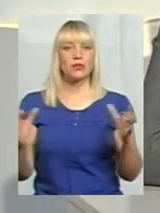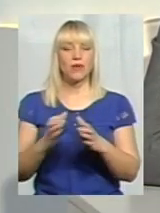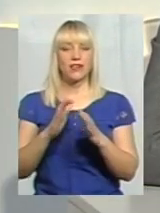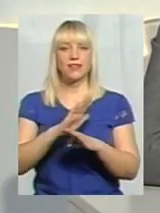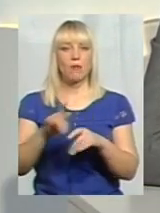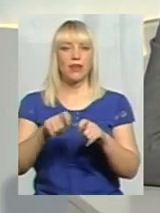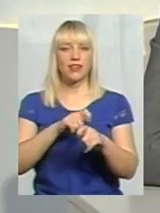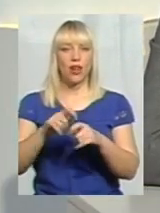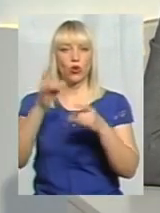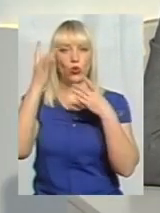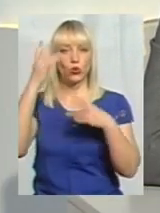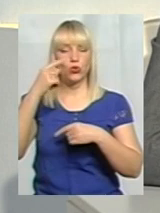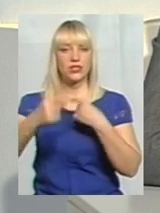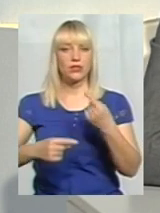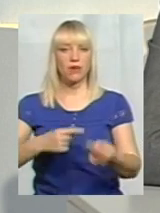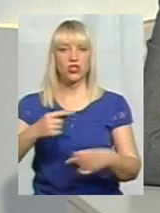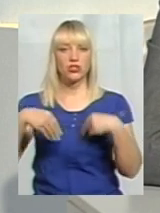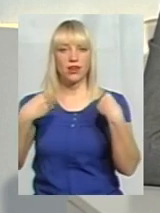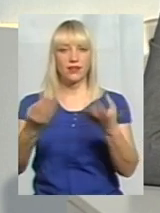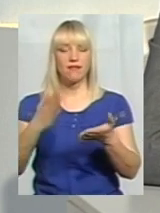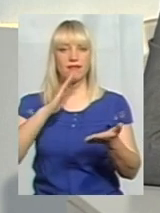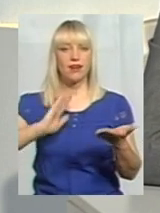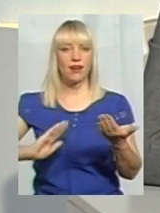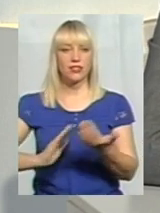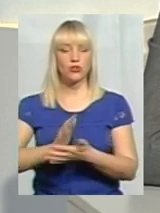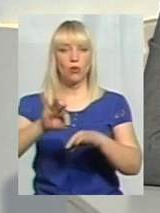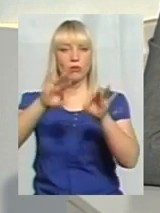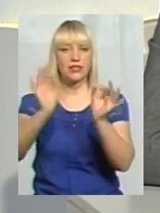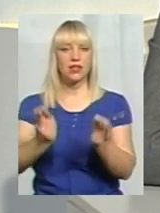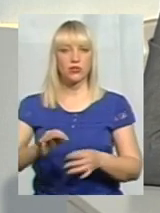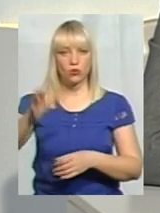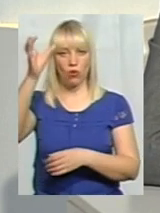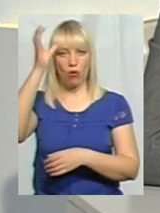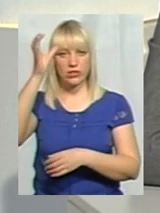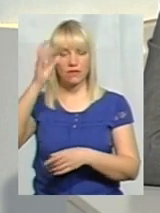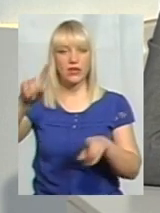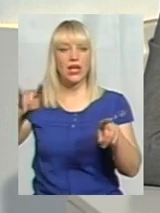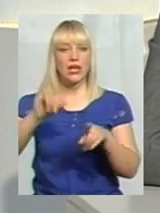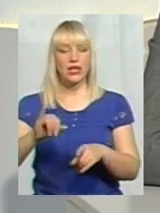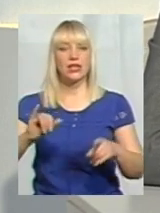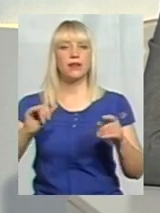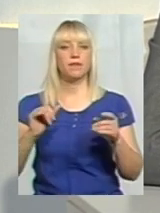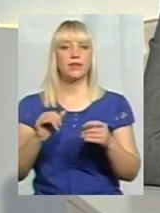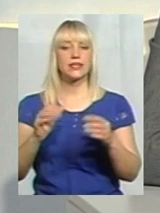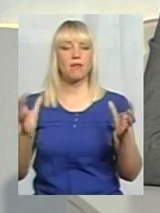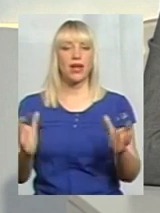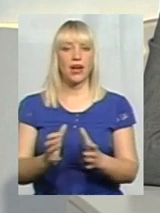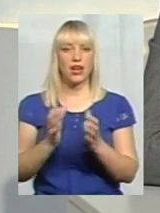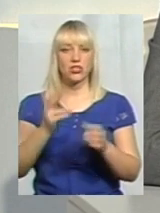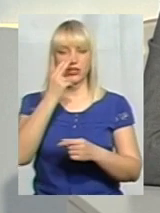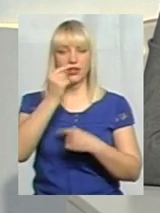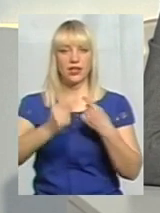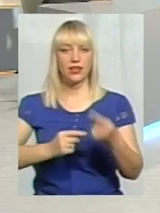-культурної спадщини, надання якісної мистецької освіти і, звичайно, збереження традицій